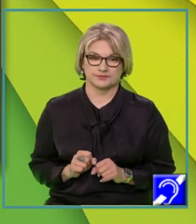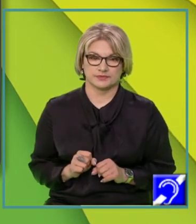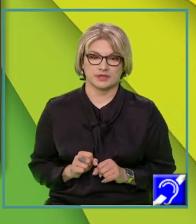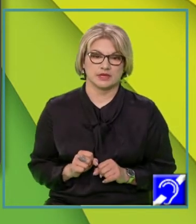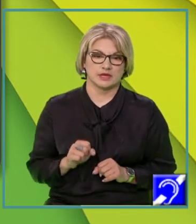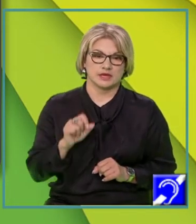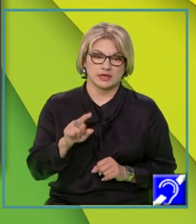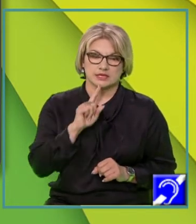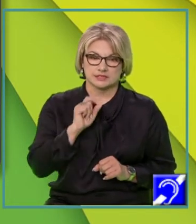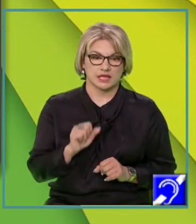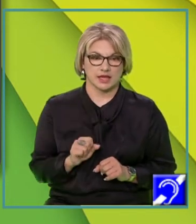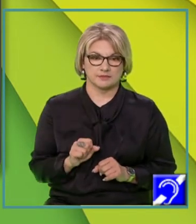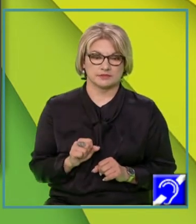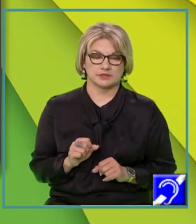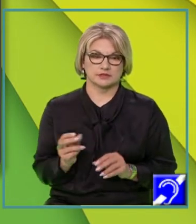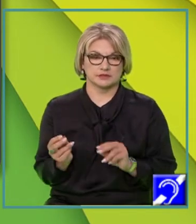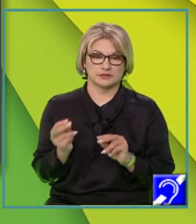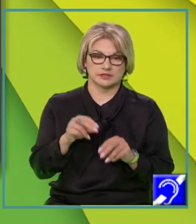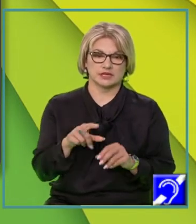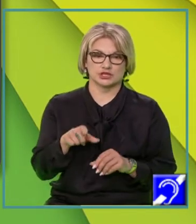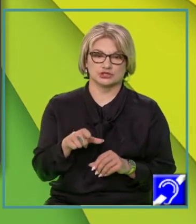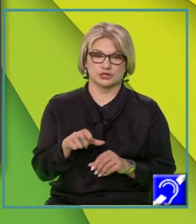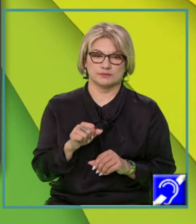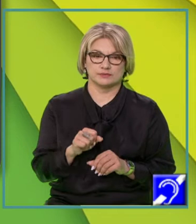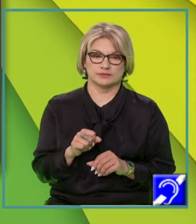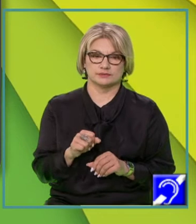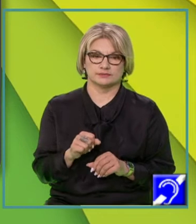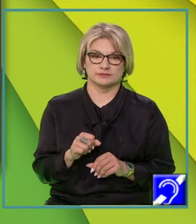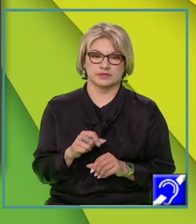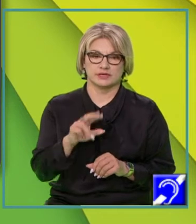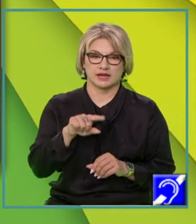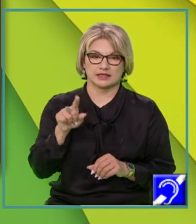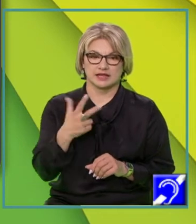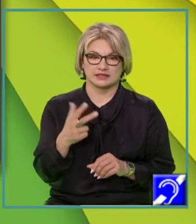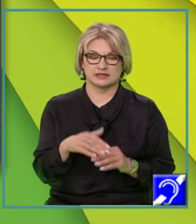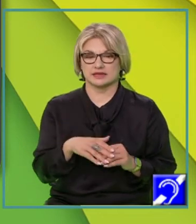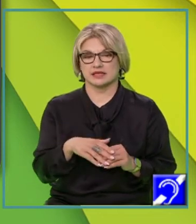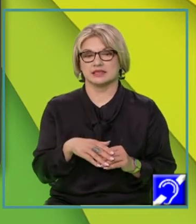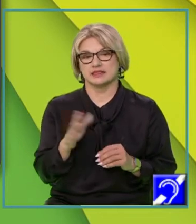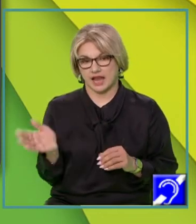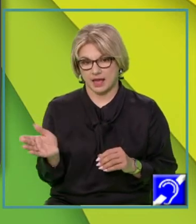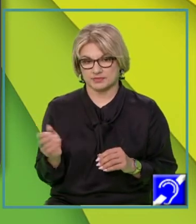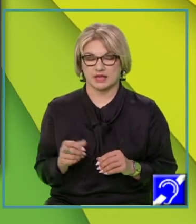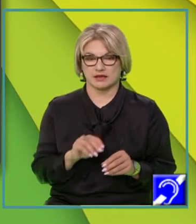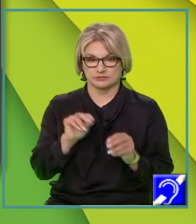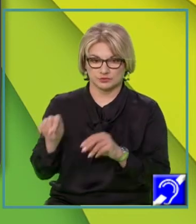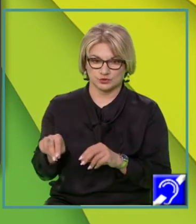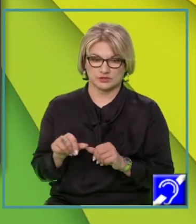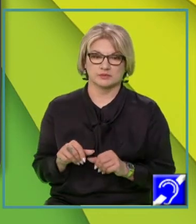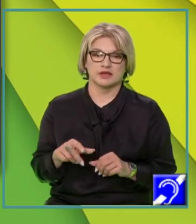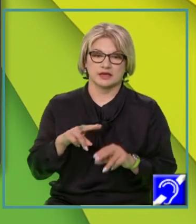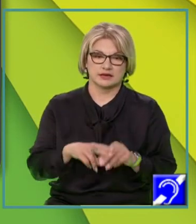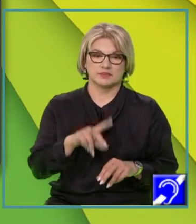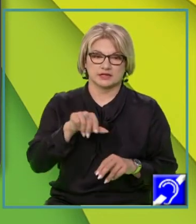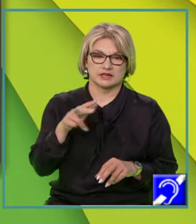Adică, practic, vom trece pe acesta radical din 3 în partea dreaptă și vom avea ecuația radical